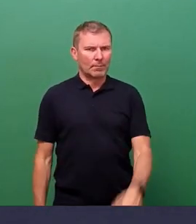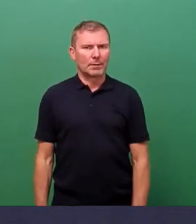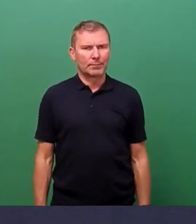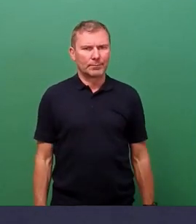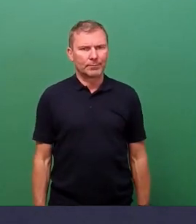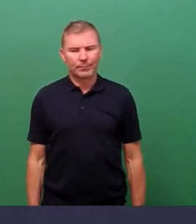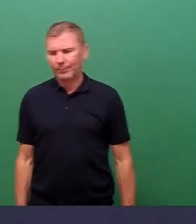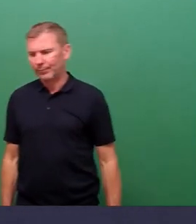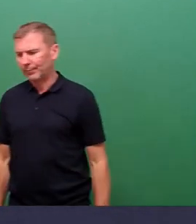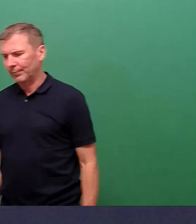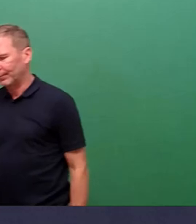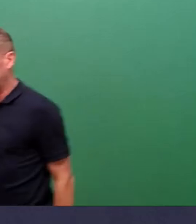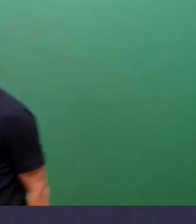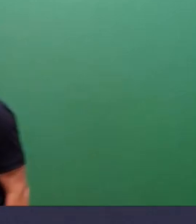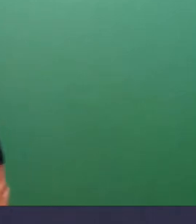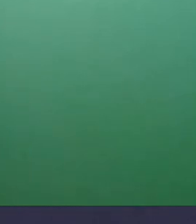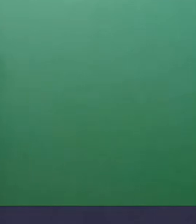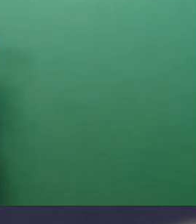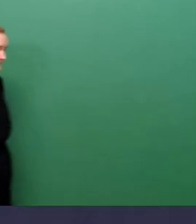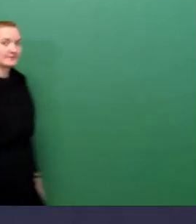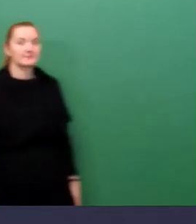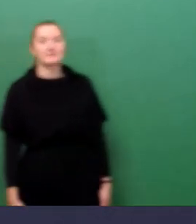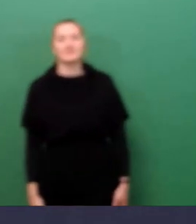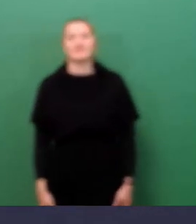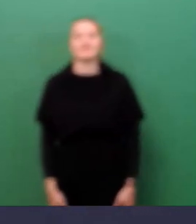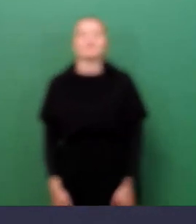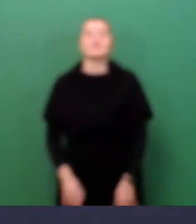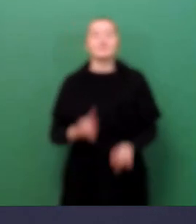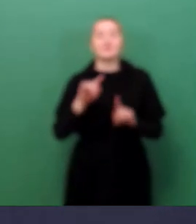Als nächstes kommt die AfD-Fraktion, Herr Gilke.